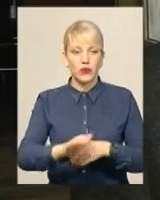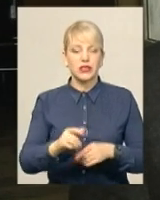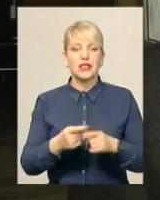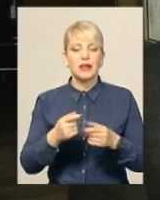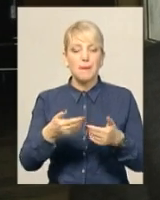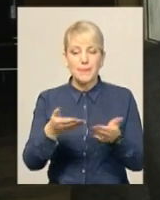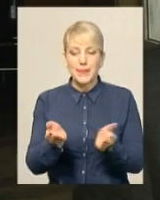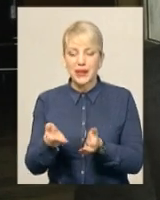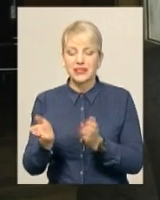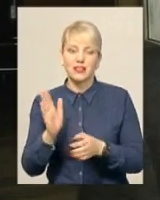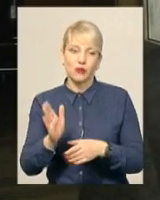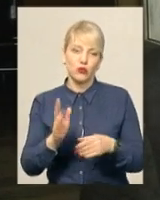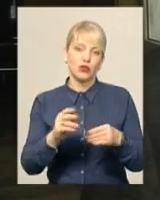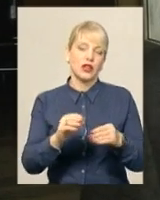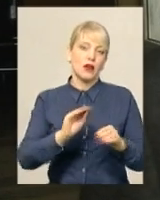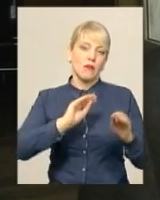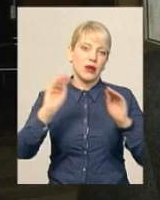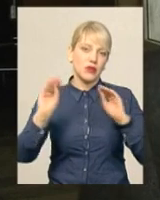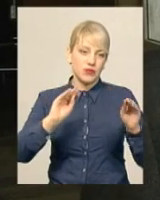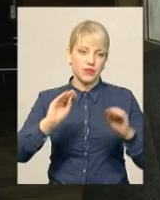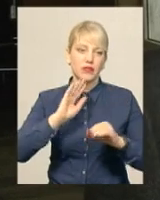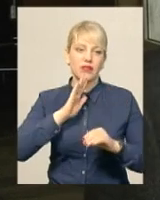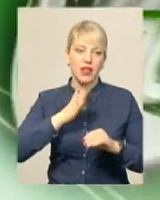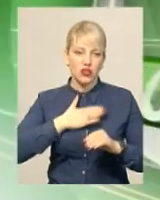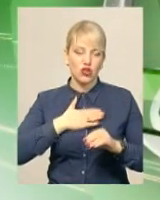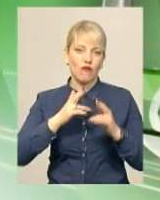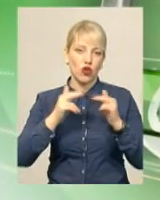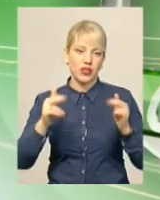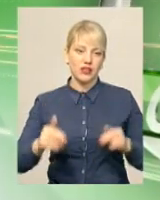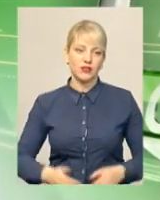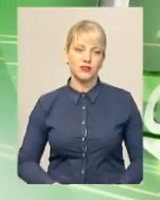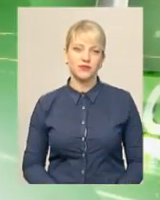миски і, зрозуміло, потім вони прикрасять фонди нашої фортеці».